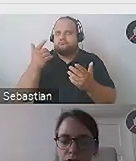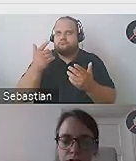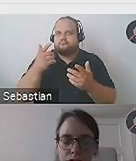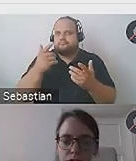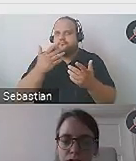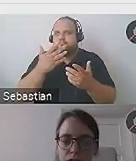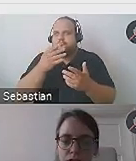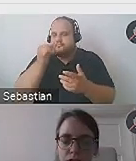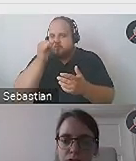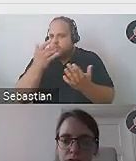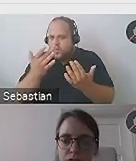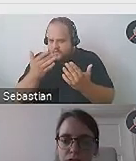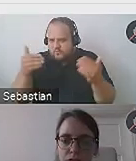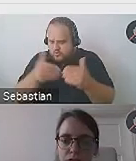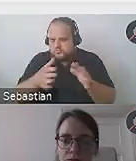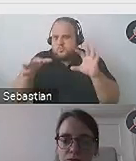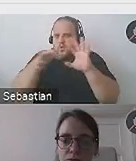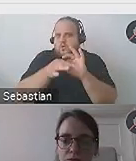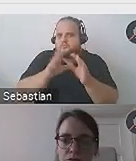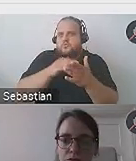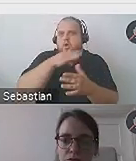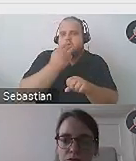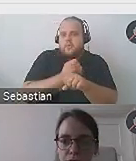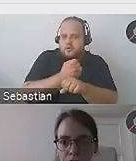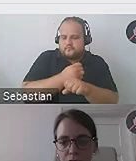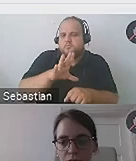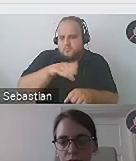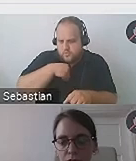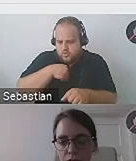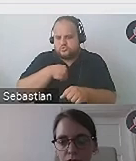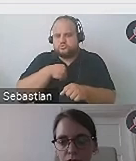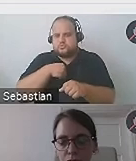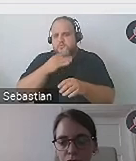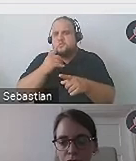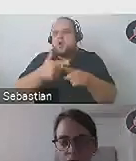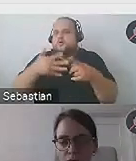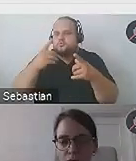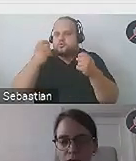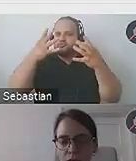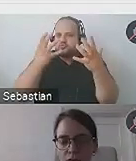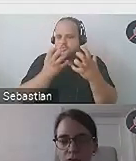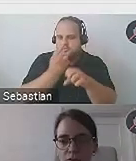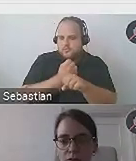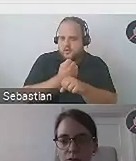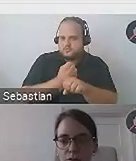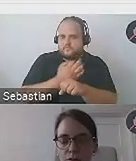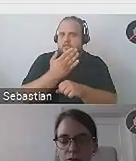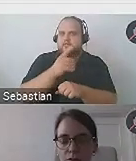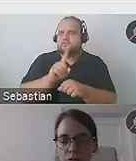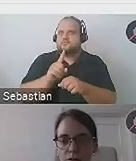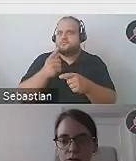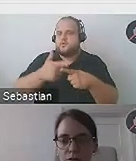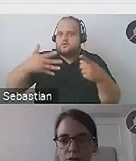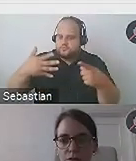widoku, który zawiera kolor pomarańczowy, bo da się, po prostu będzie to nieco ciemniejszy pomarańczowy niż możecie sobie